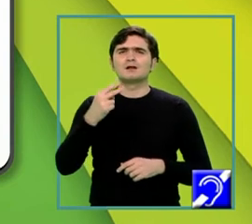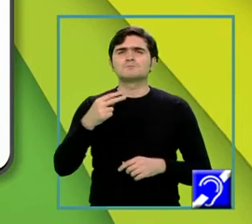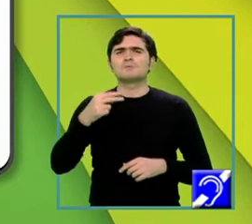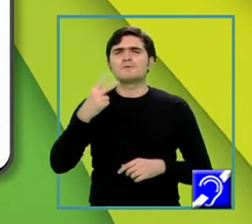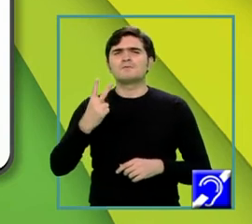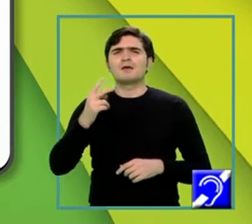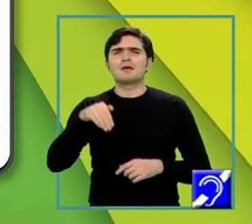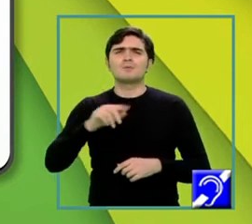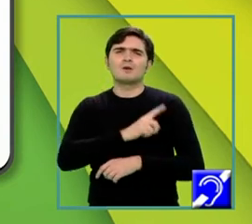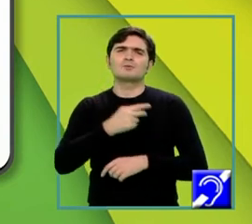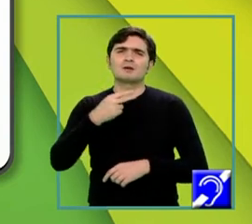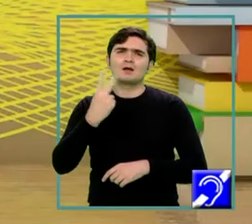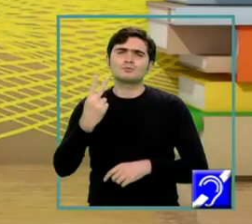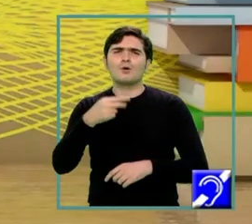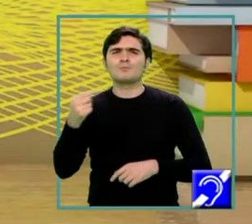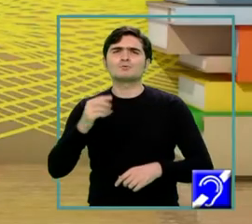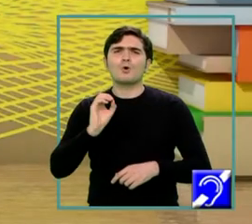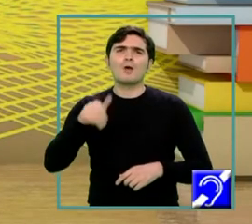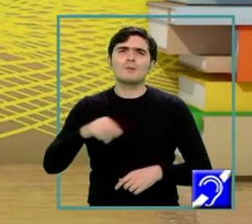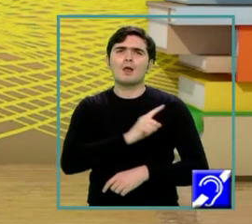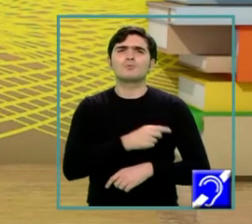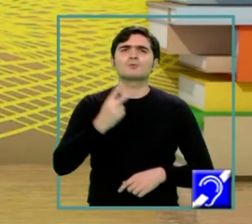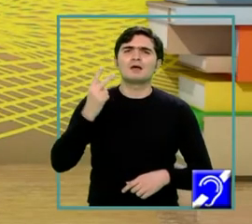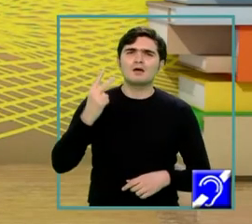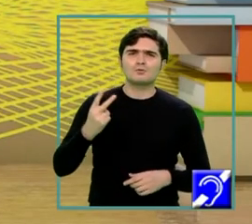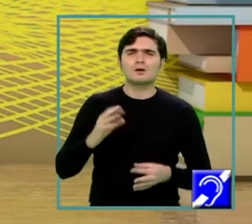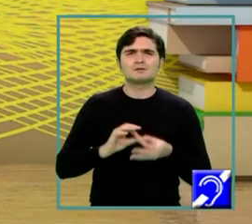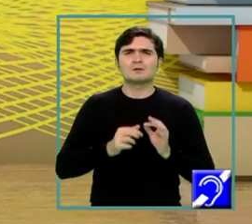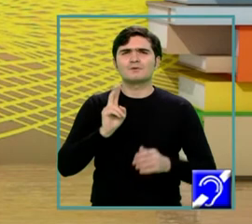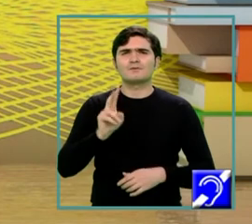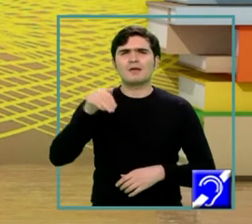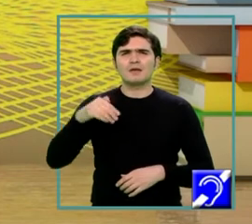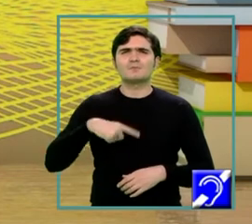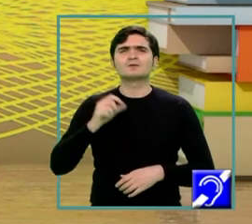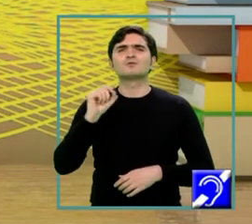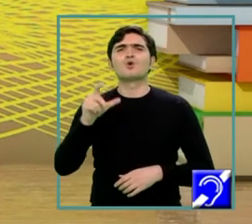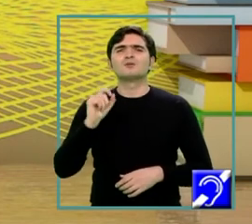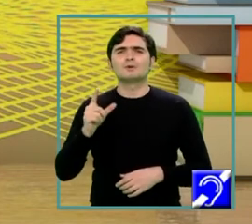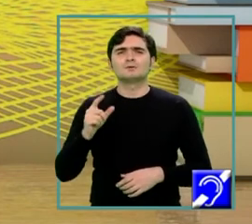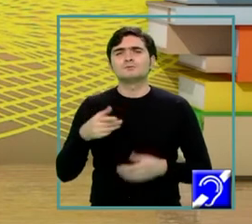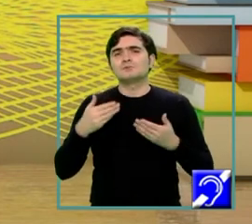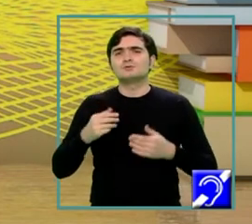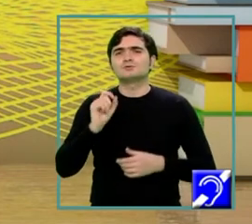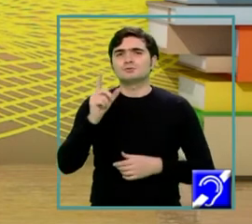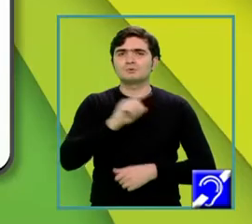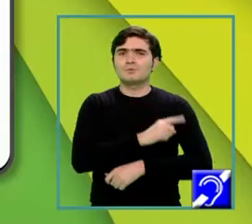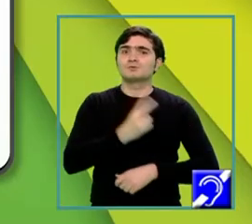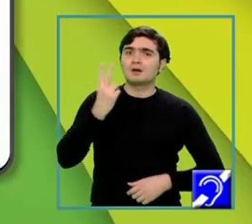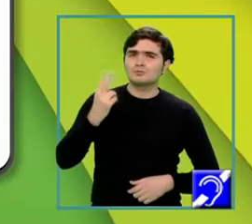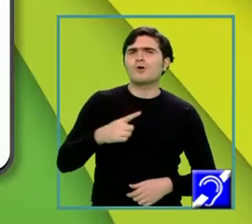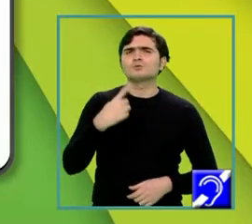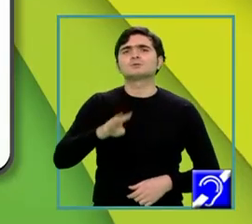OM la puterea a doua. Adică VM este 12, deci 12 la puterea a doua 144